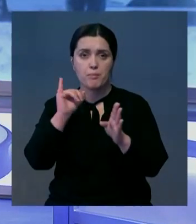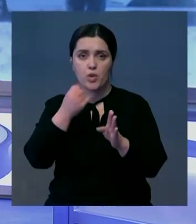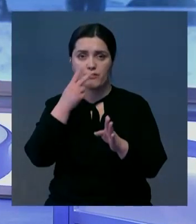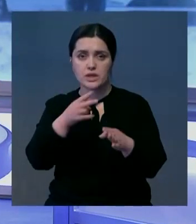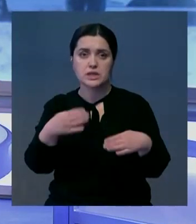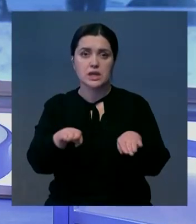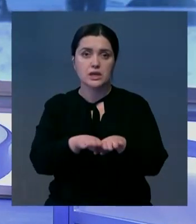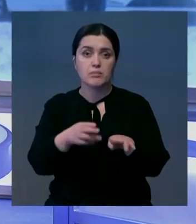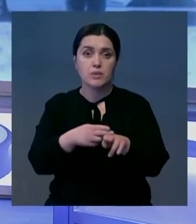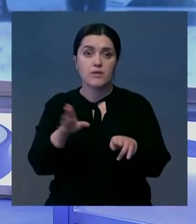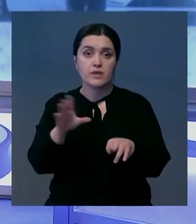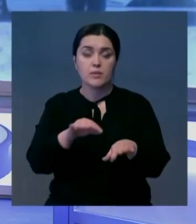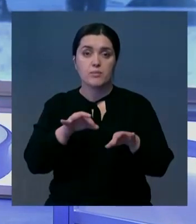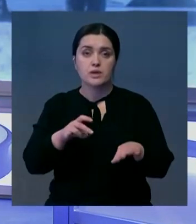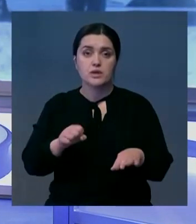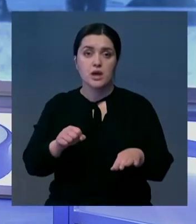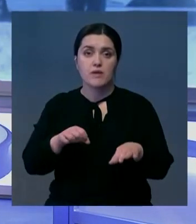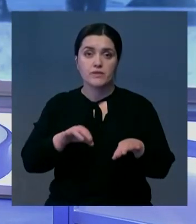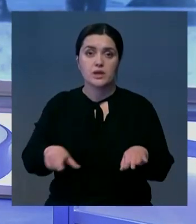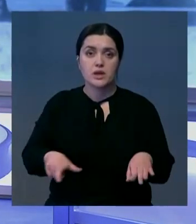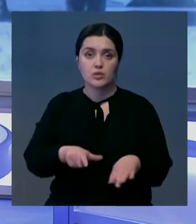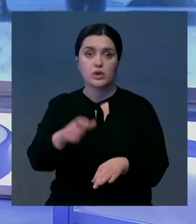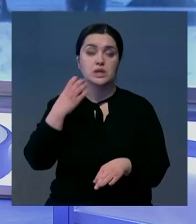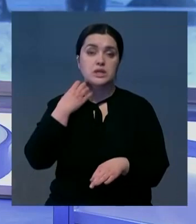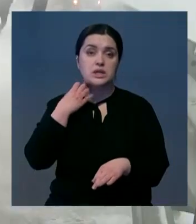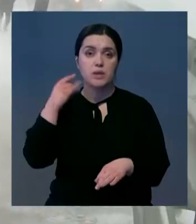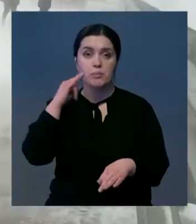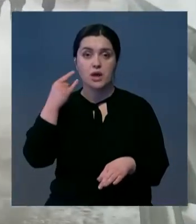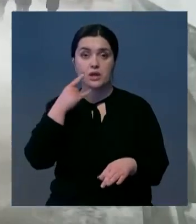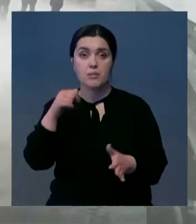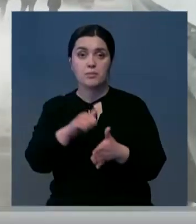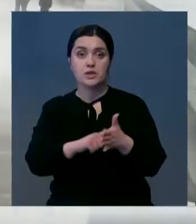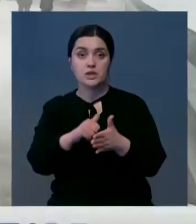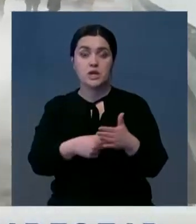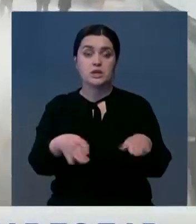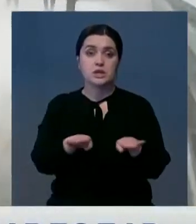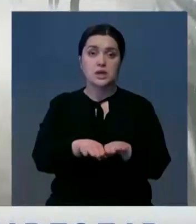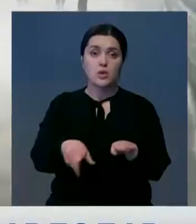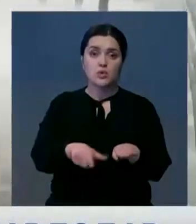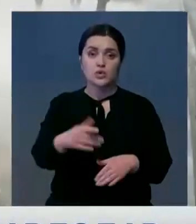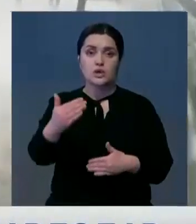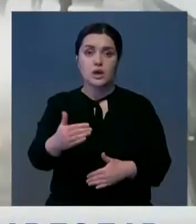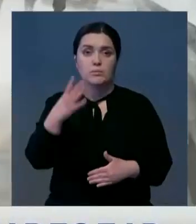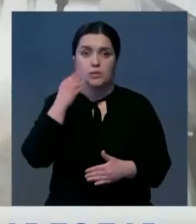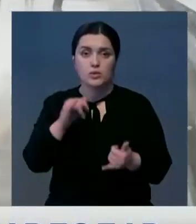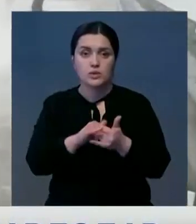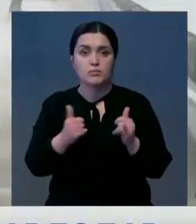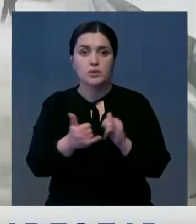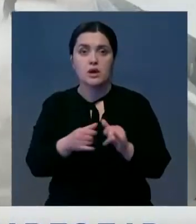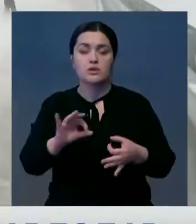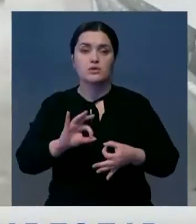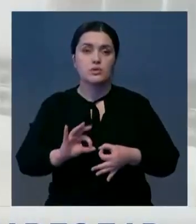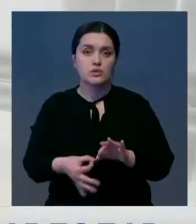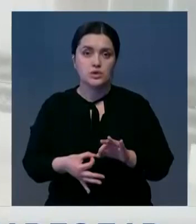видимости закрыли движение для всех видов транспорта на участке автодороги Кызларда-Павладар. Ранее по этой же причине закрыли участок трассы Алматы-Усть